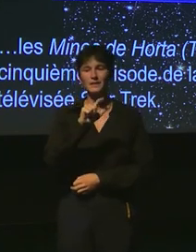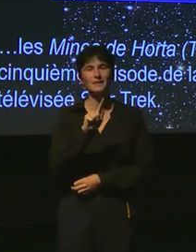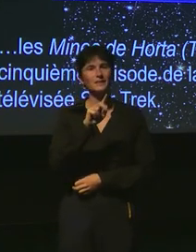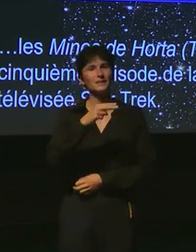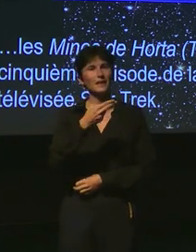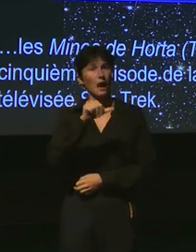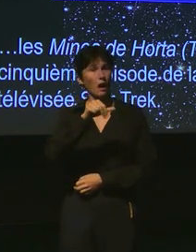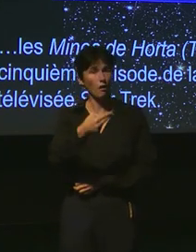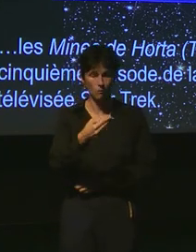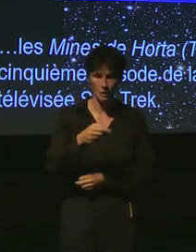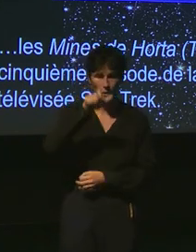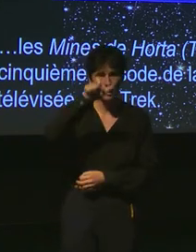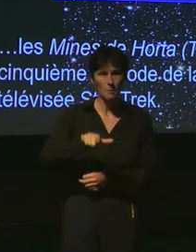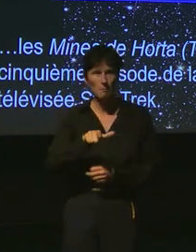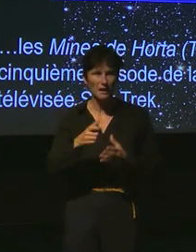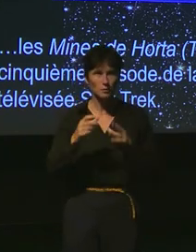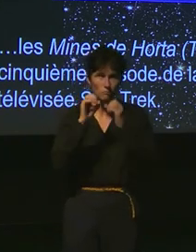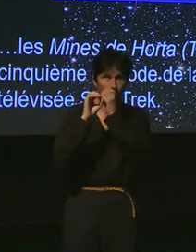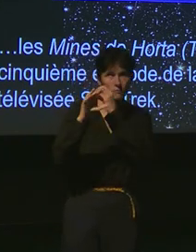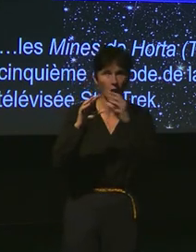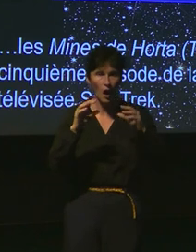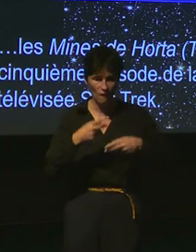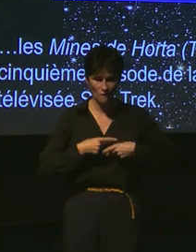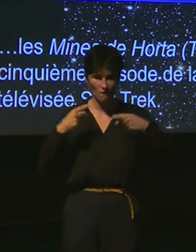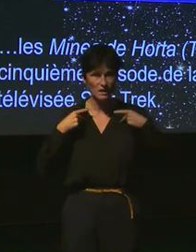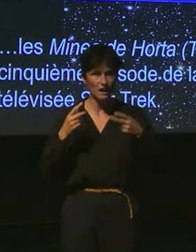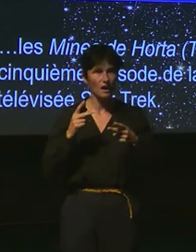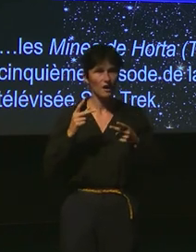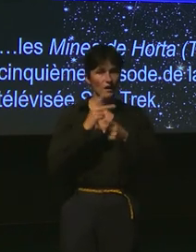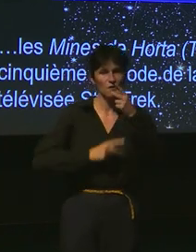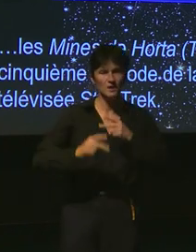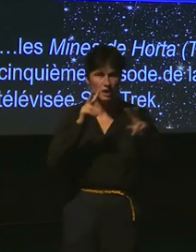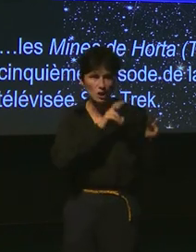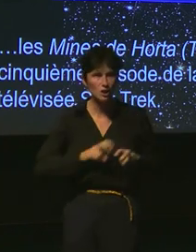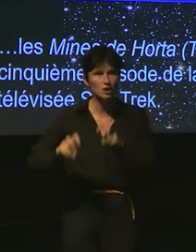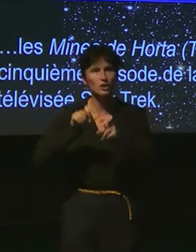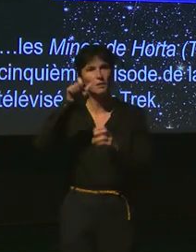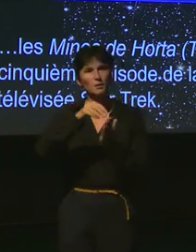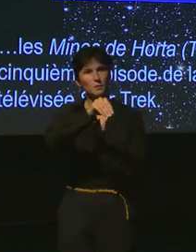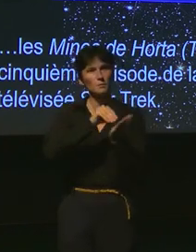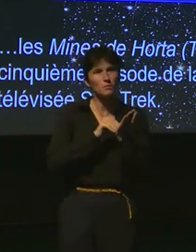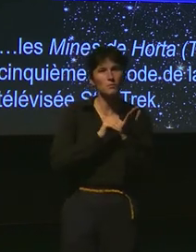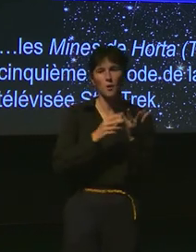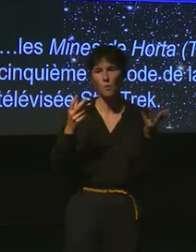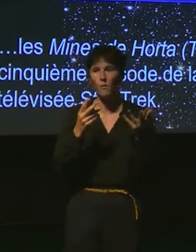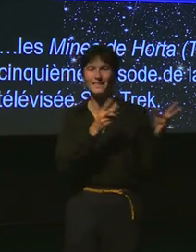un astrophysicien américain c'était l'auteur de l'économie en ce qu dit où se souviendront de la série Cosmos